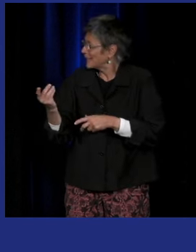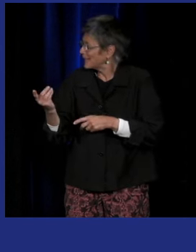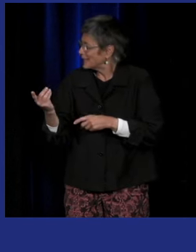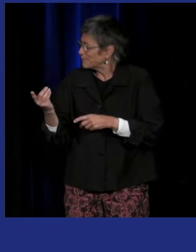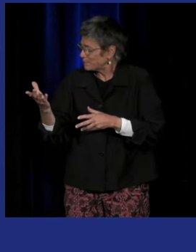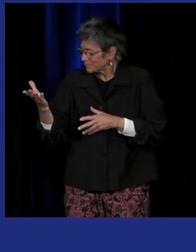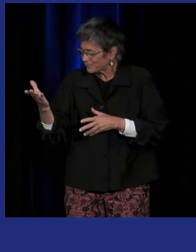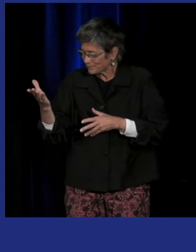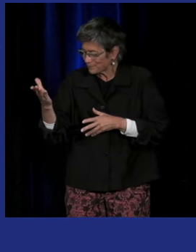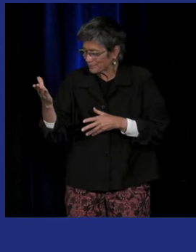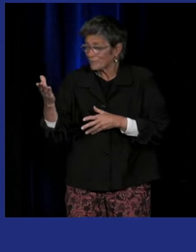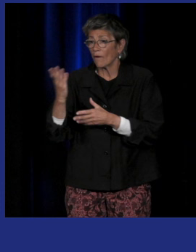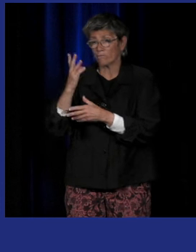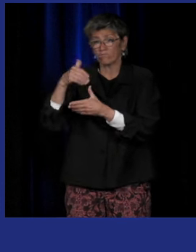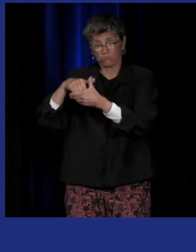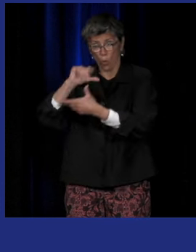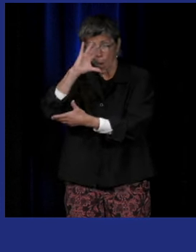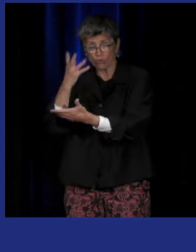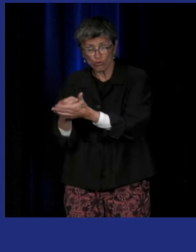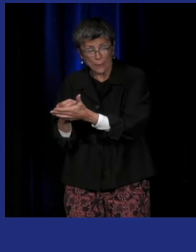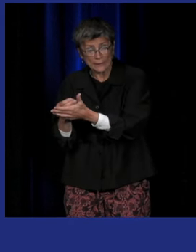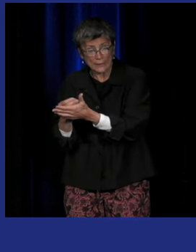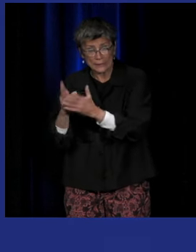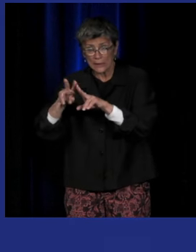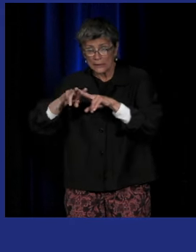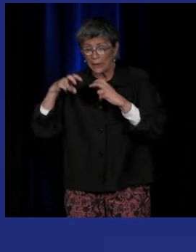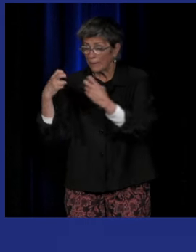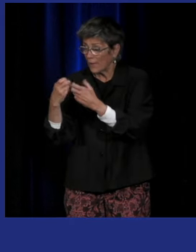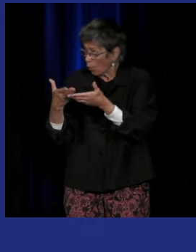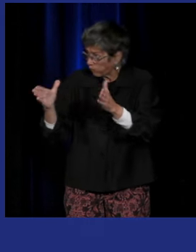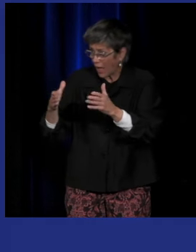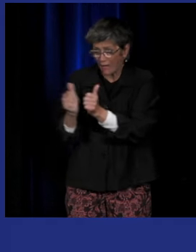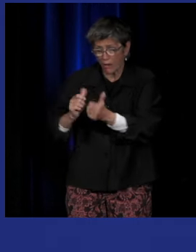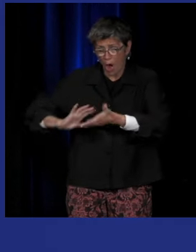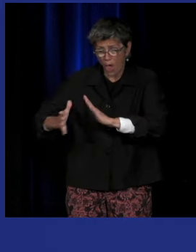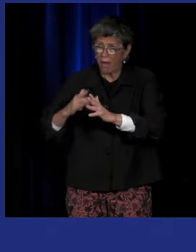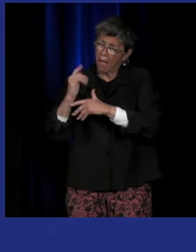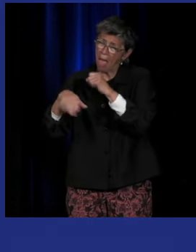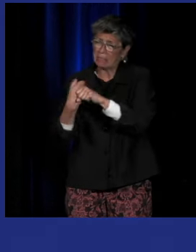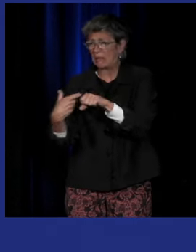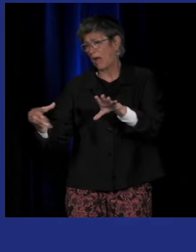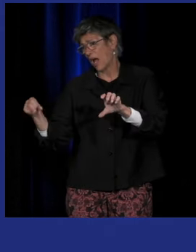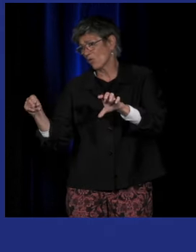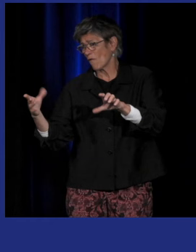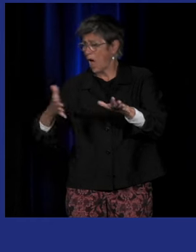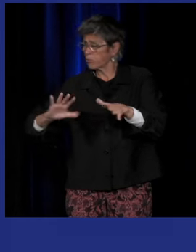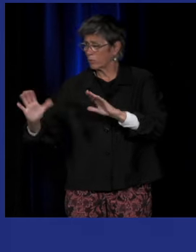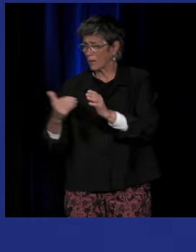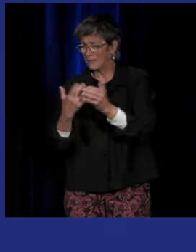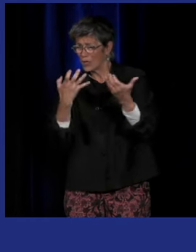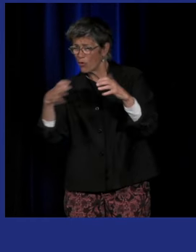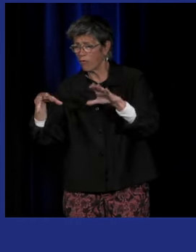qui se sont passées à l'EHESS justement des séminaires qui ont été ouverts en langue des signes dans les années 80 qui était quelque chose de très